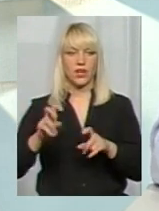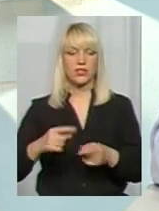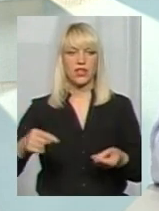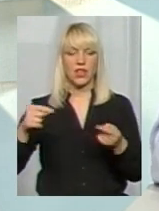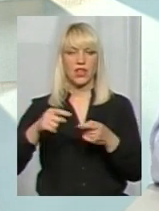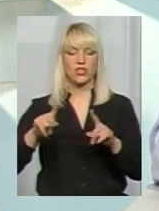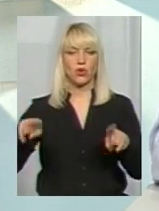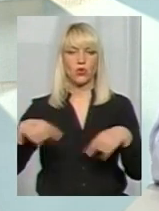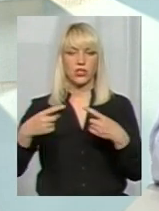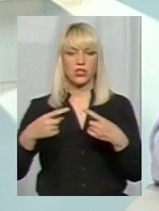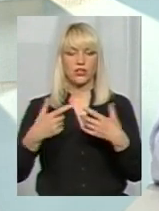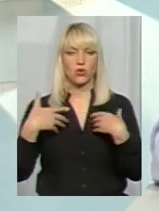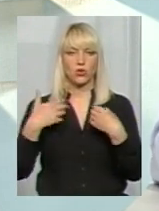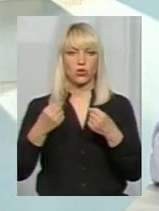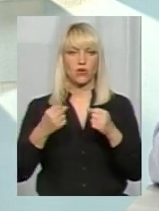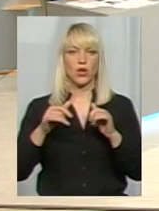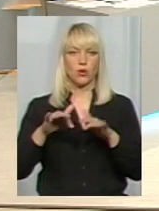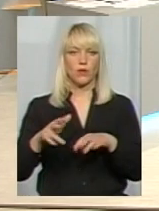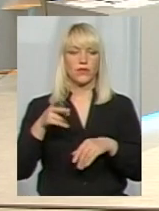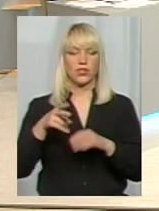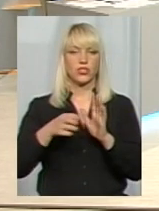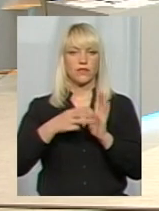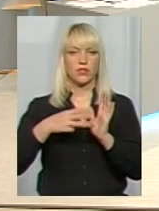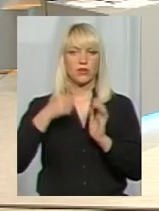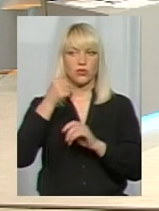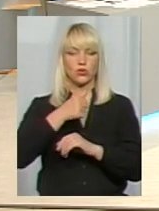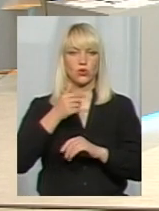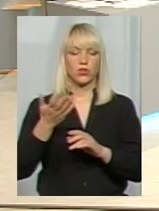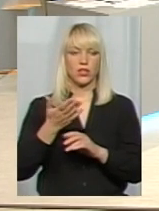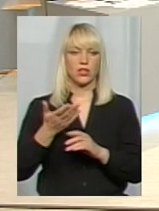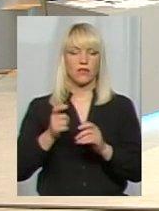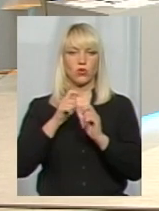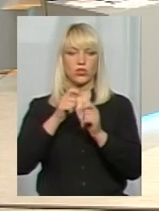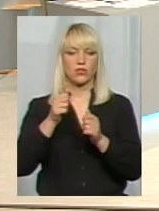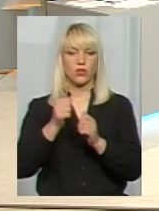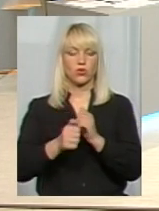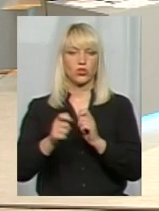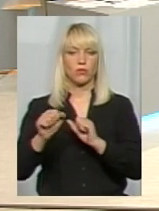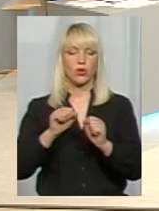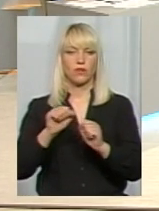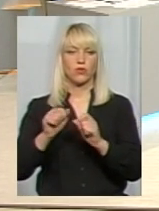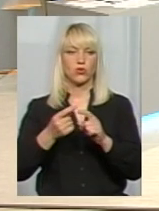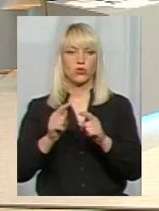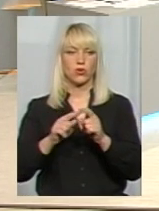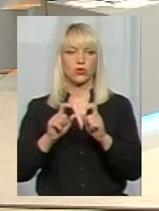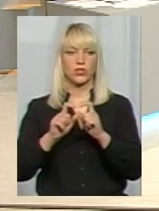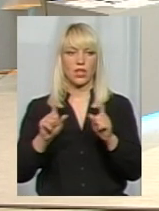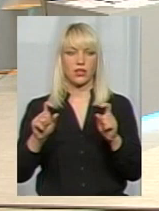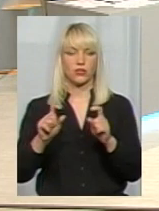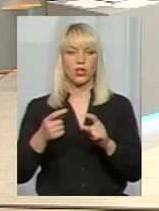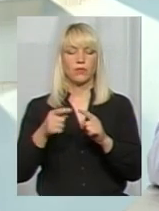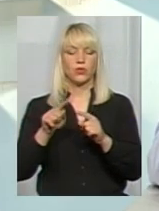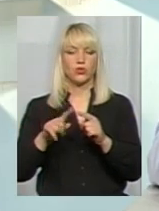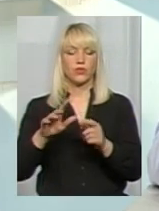організація оздоровчої компанії 2018 року, яка вручається кожному керівнику цього закладу. Тут ви вкладені в